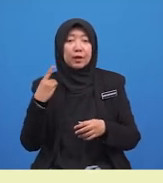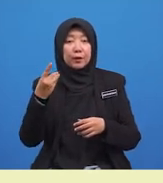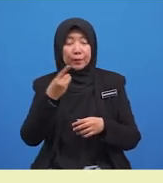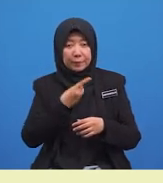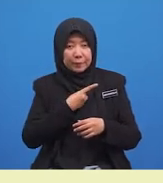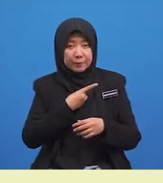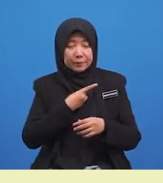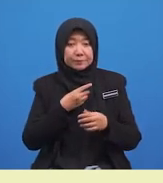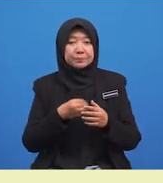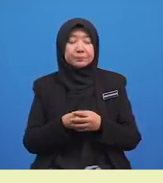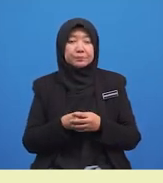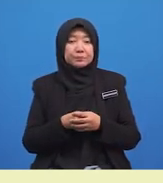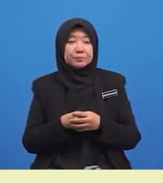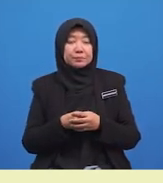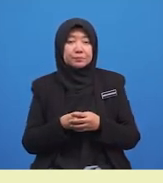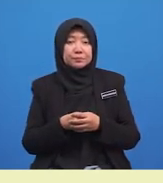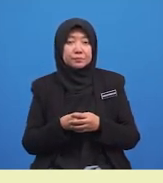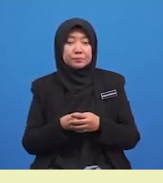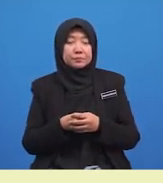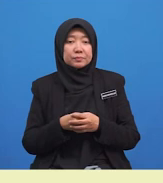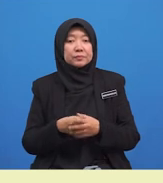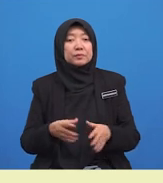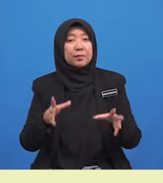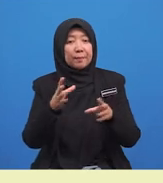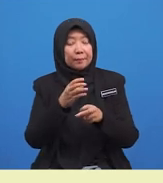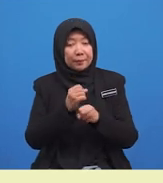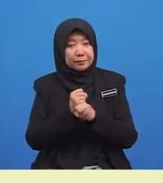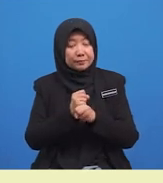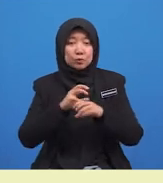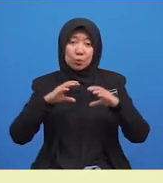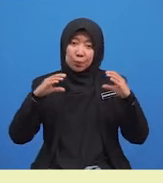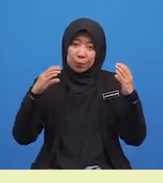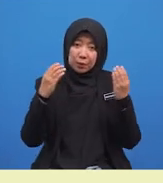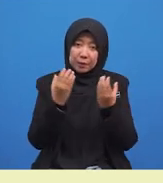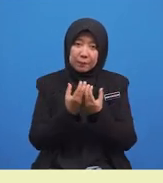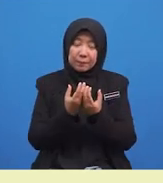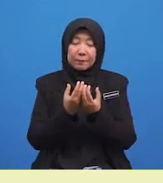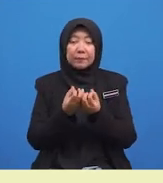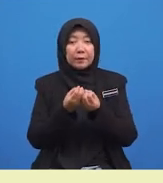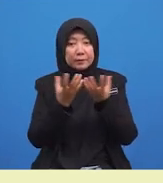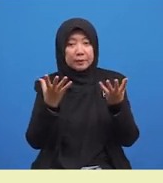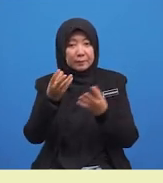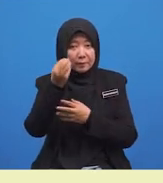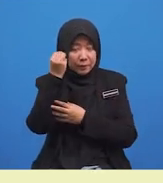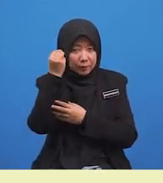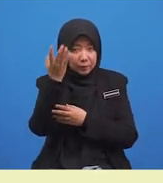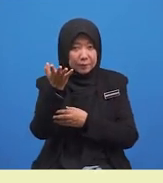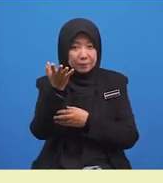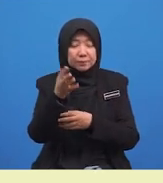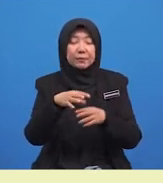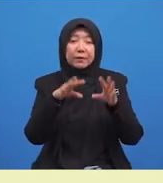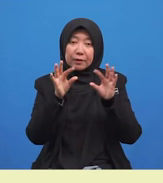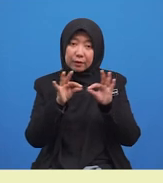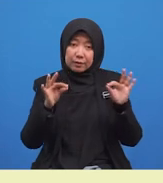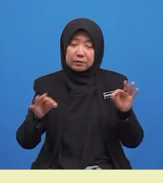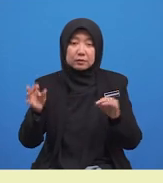Predikatnya dapat mengumpulkan banyak maklumat. Ayat ketiga,